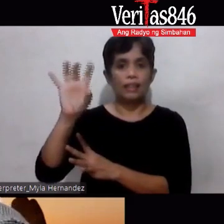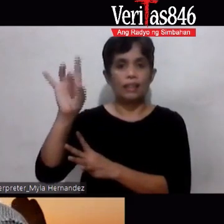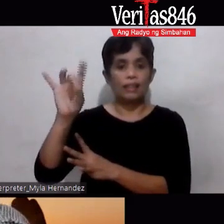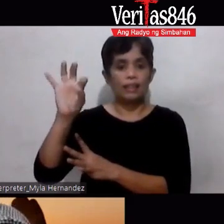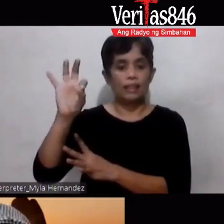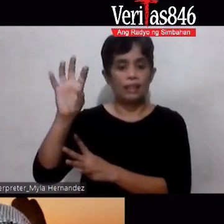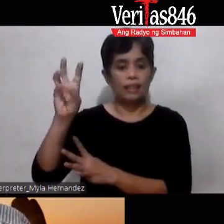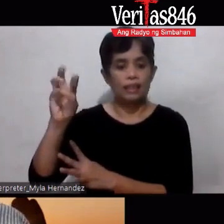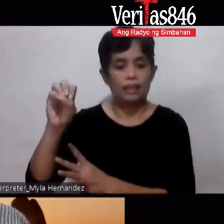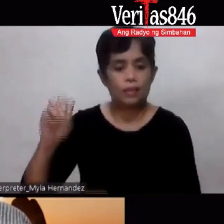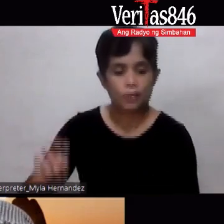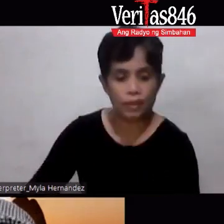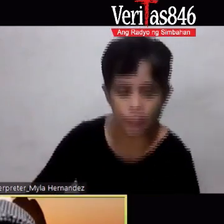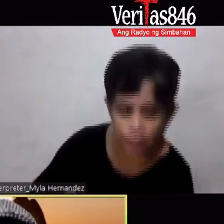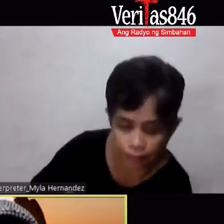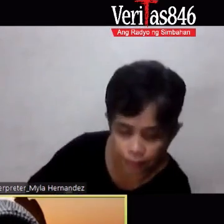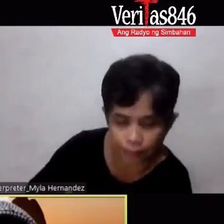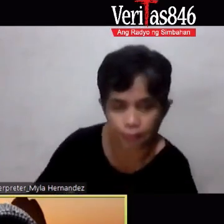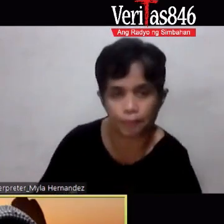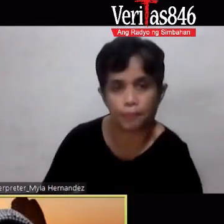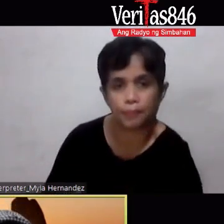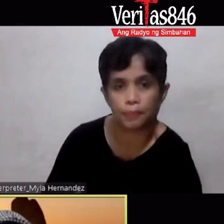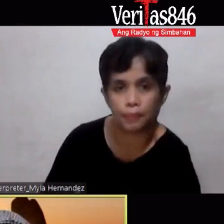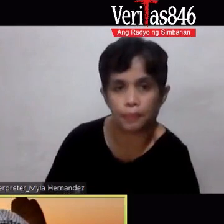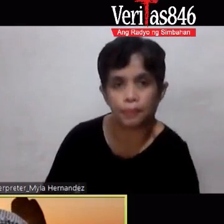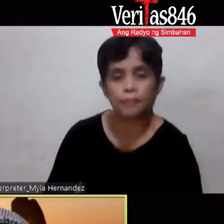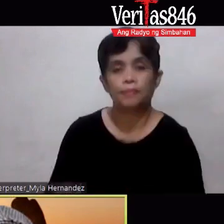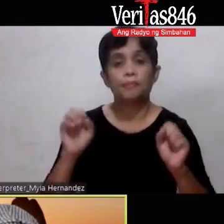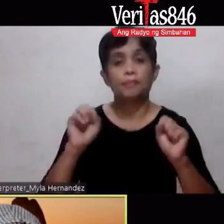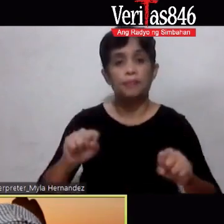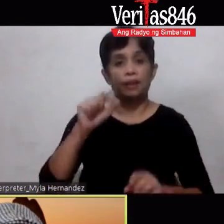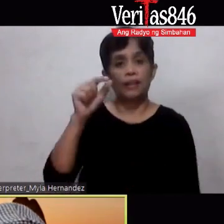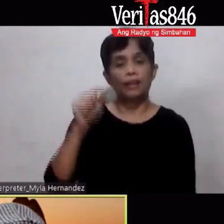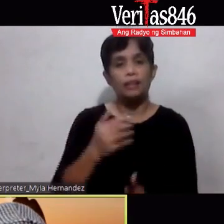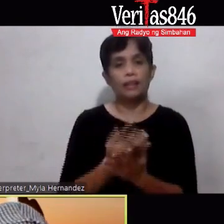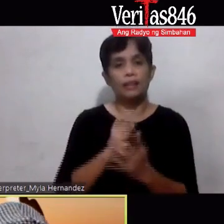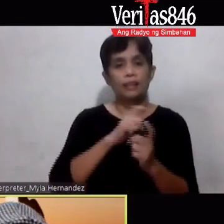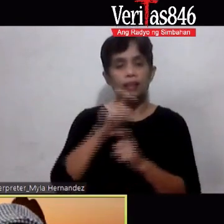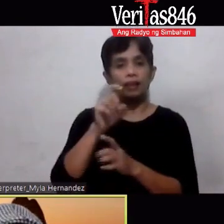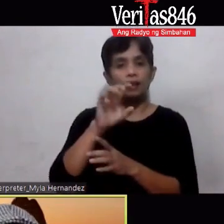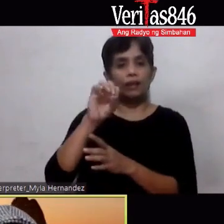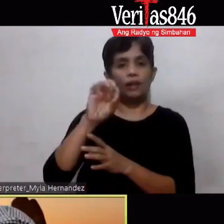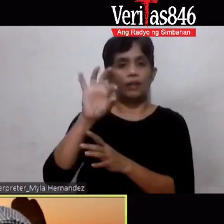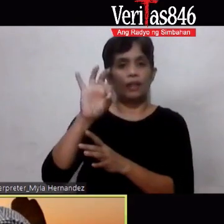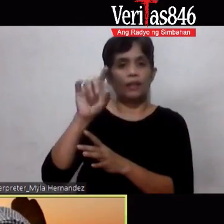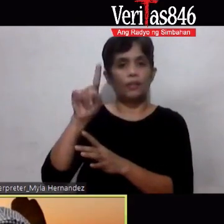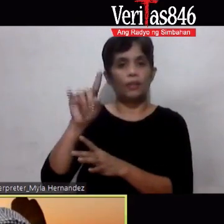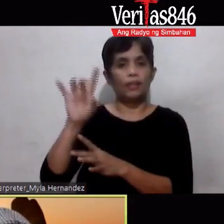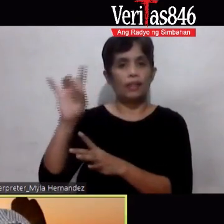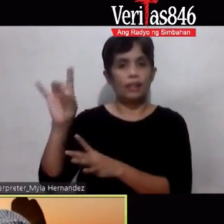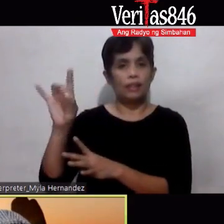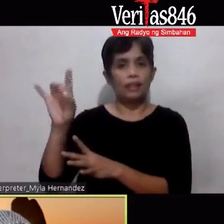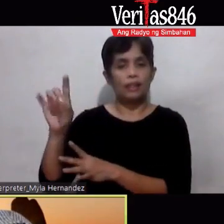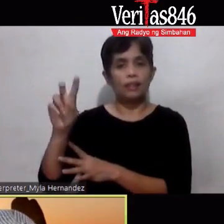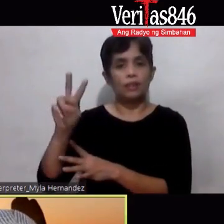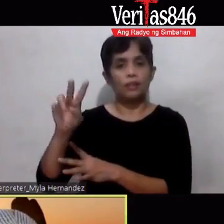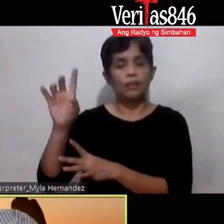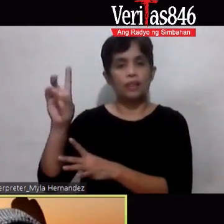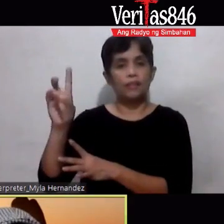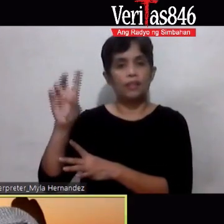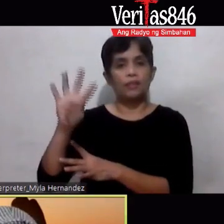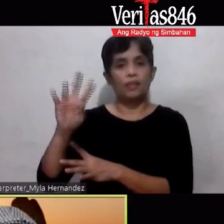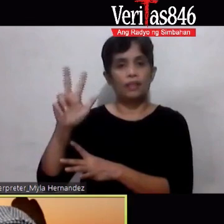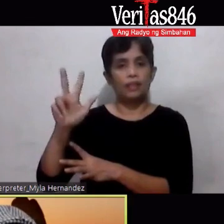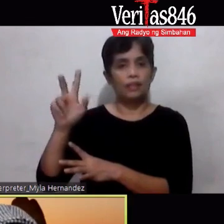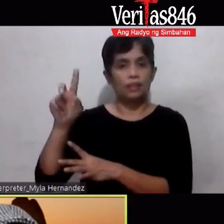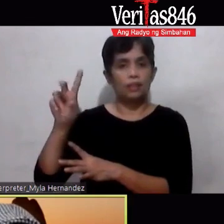0918-8989601 Pwede pa rin po kayong magtext sa Veritas 0918-837-4827 Para po sa mga prayer intentions